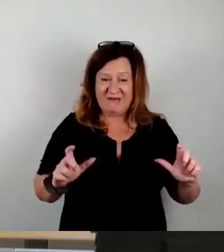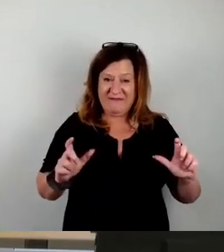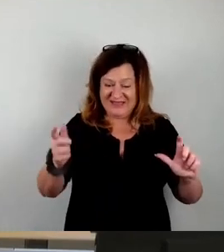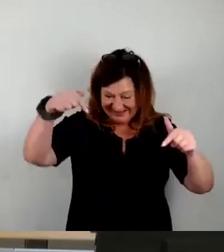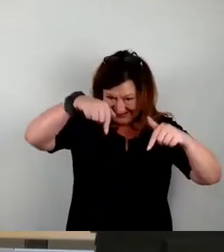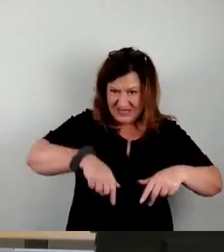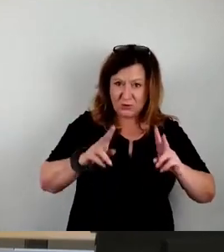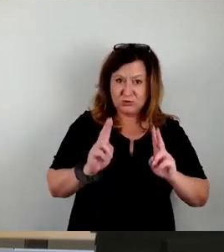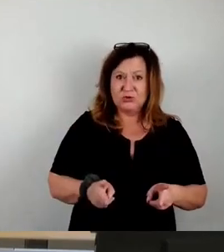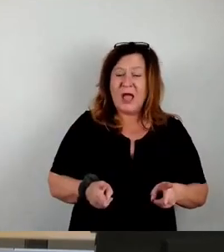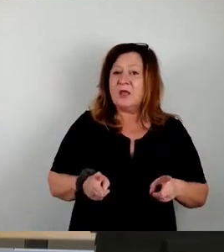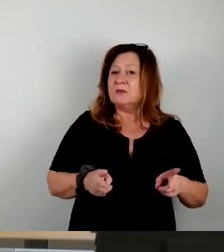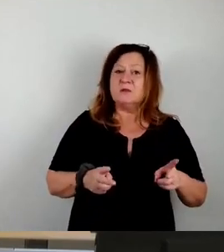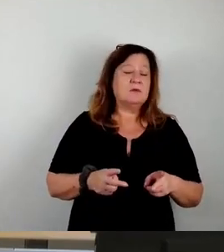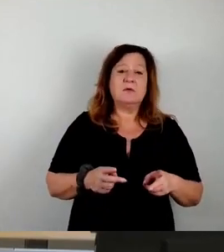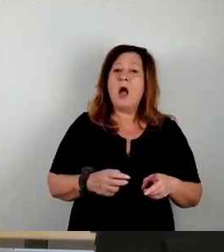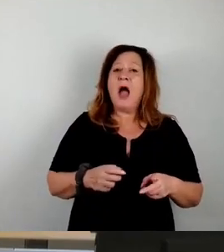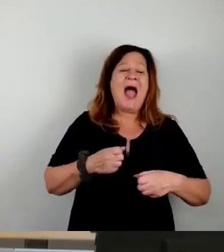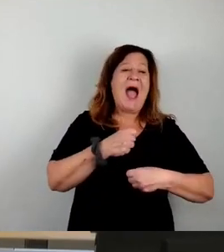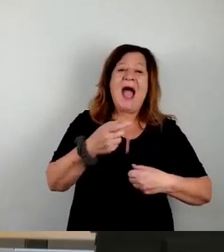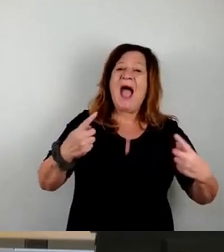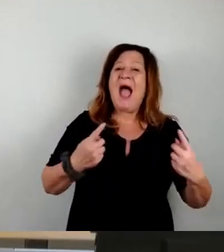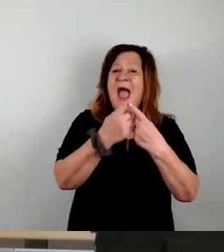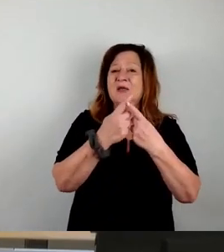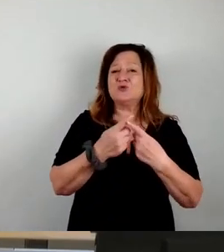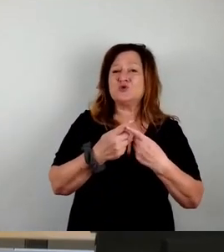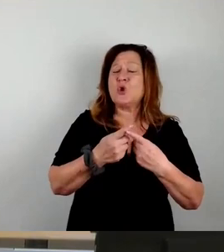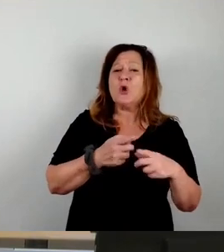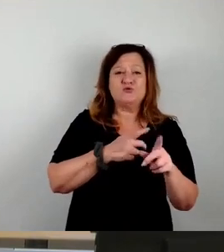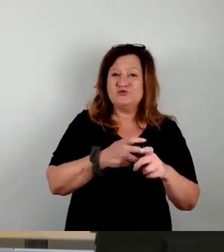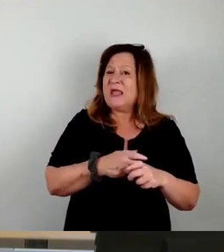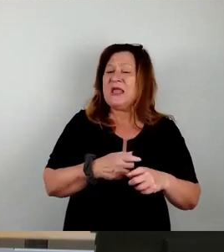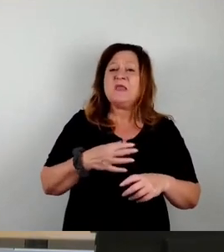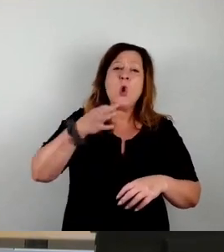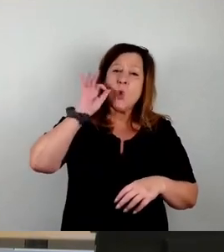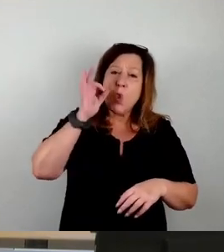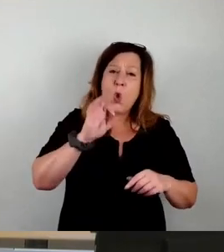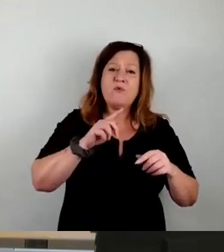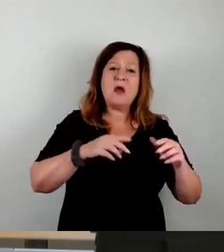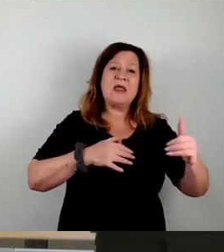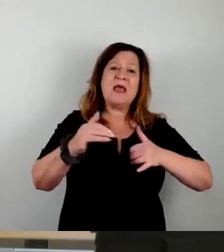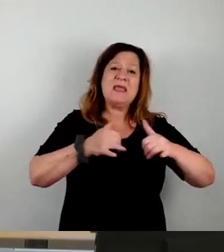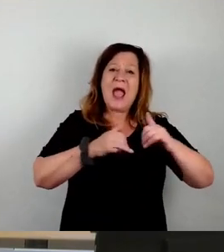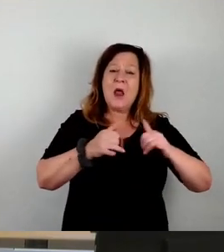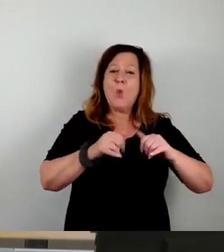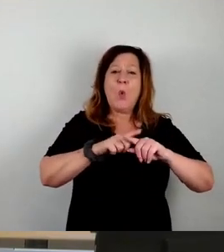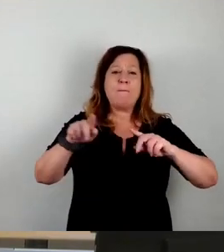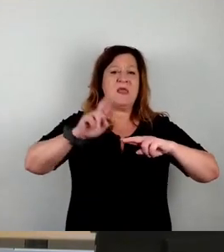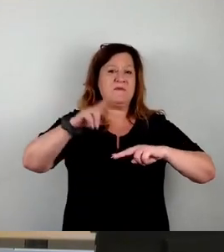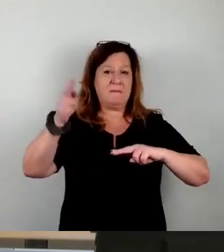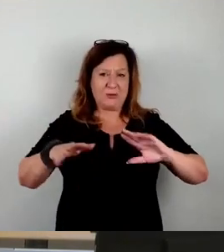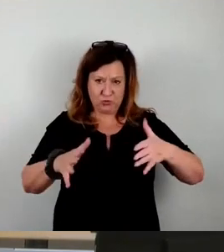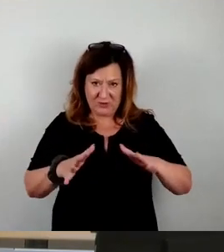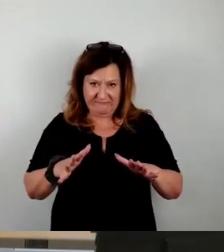Eisstock schießen, Schnitzchen laufen und Glühwein trinken und sowas, und was dann von Januar bis März ungefähr läuft und